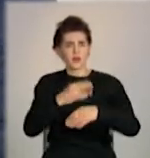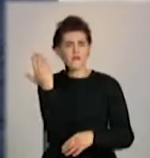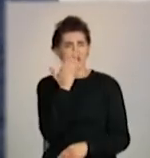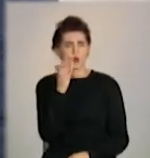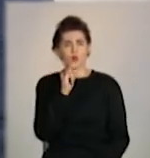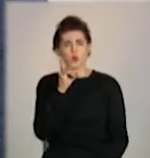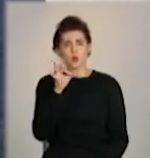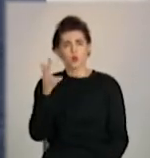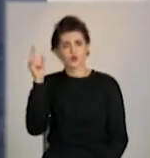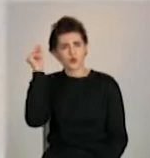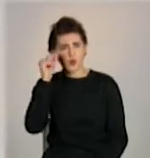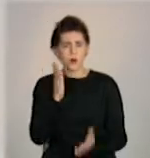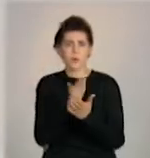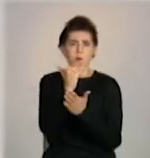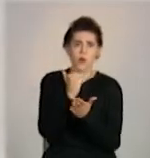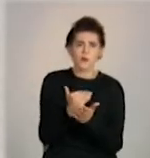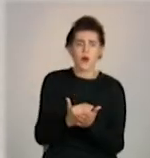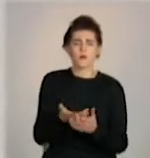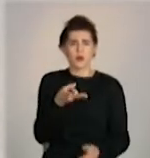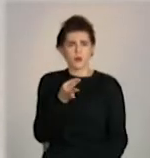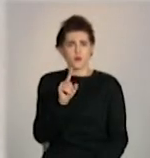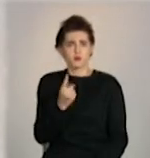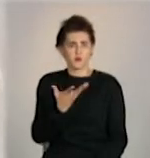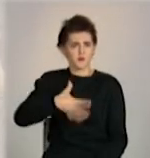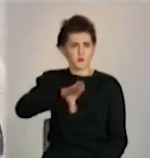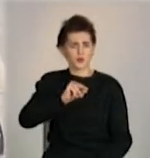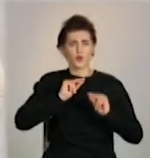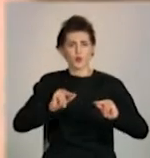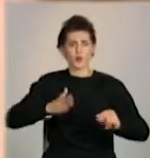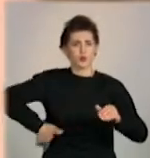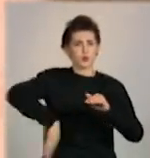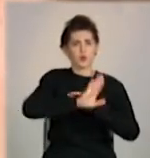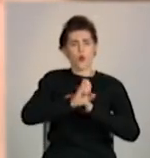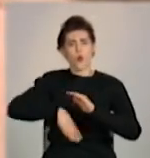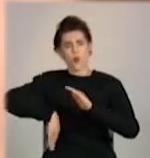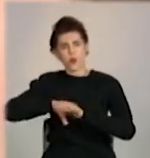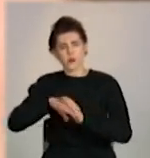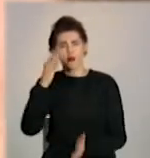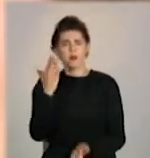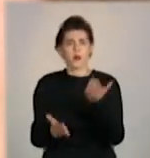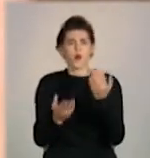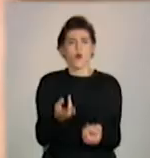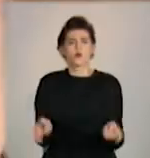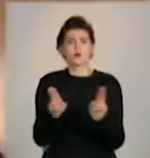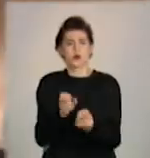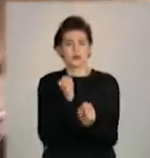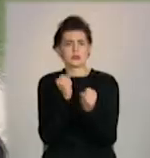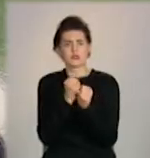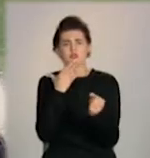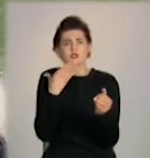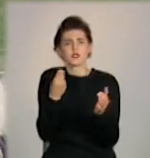занять є. Та замість цього педагогів змушують йти у відпустку або залишають готувати навчальні плани.